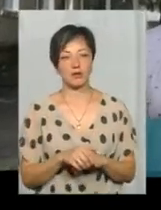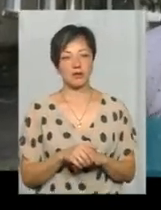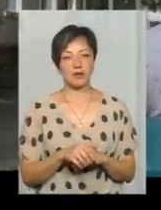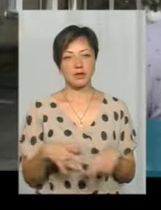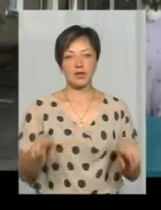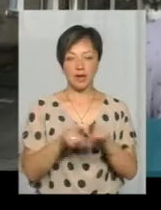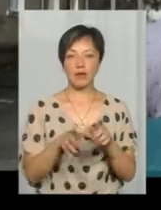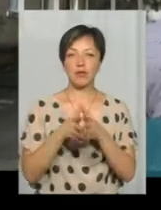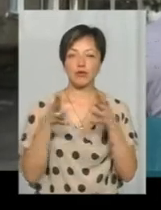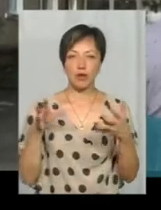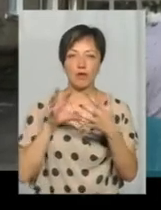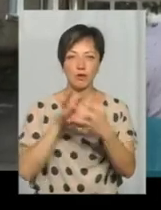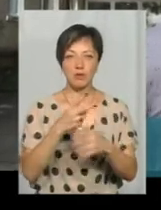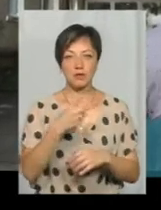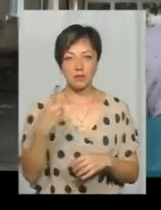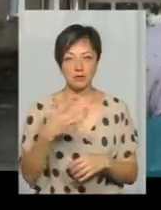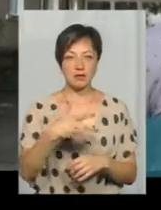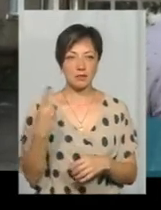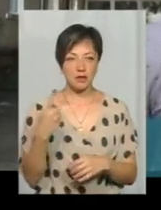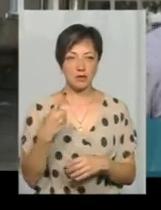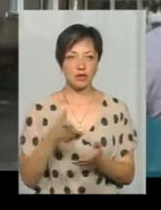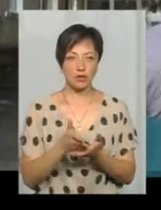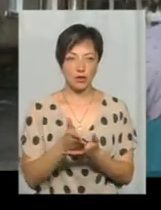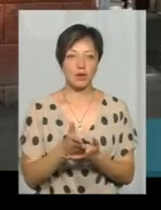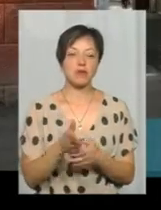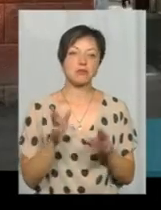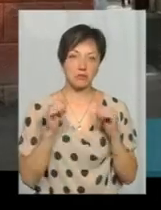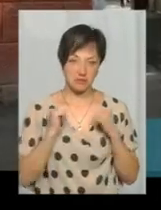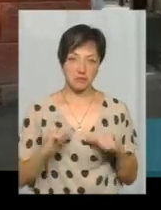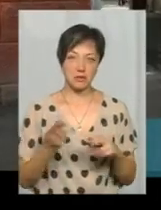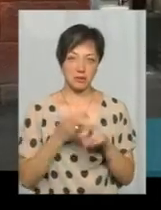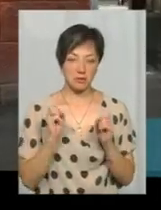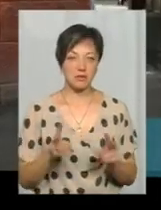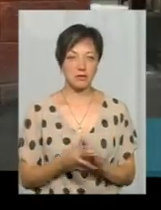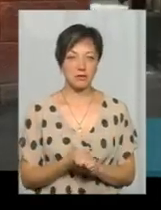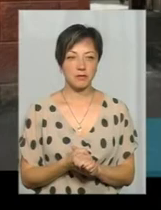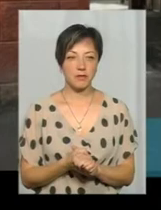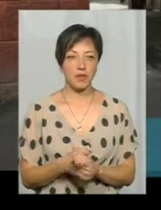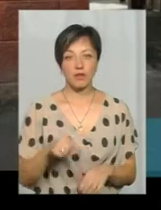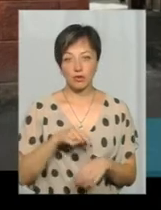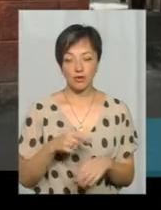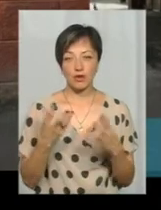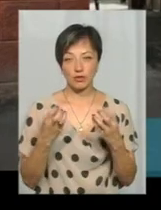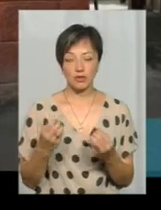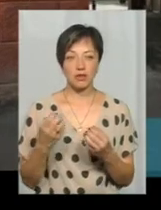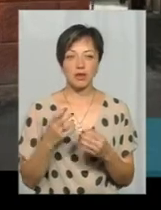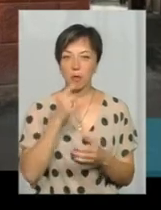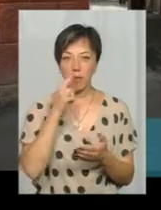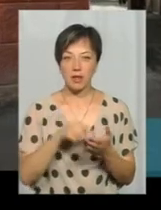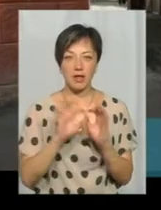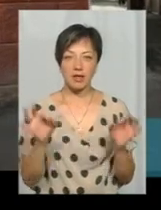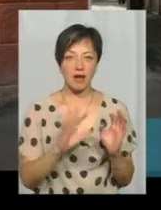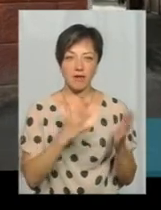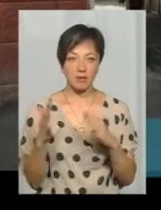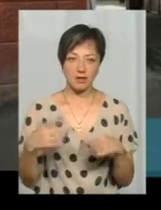в таких больших автобусах, 21-51 маршрут, там доволі таки безпеці. Я відчуваю, просто ще не попадалося ніяких